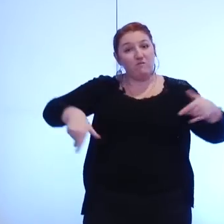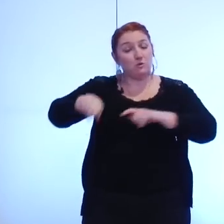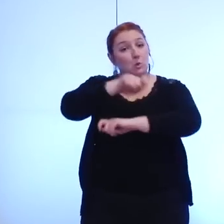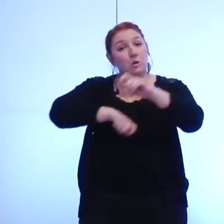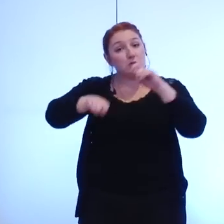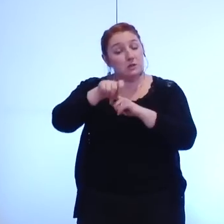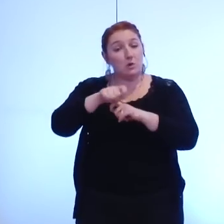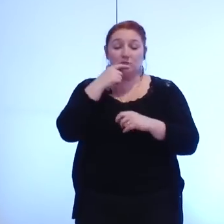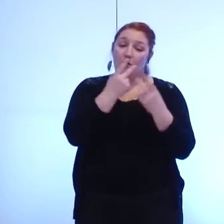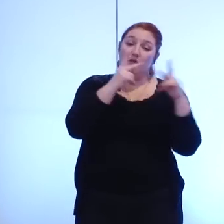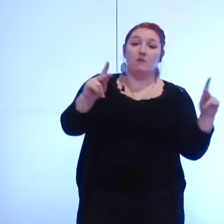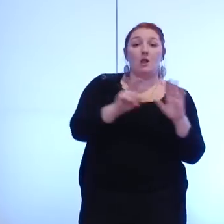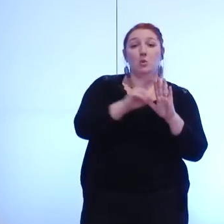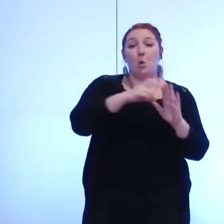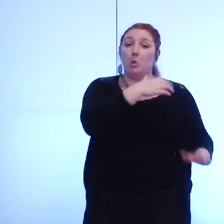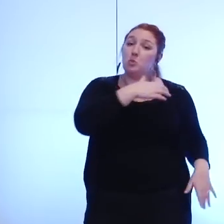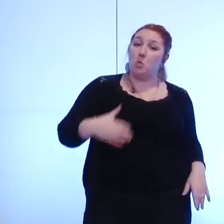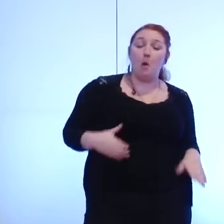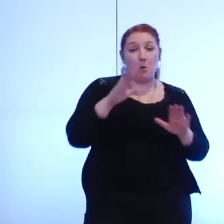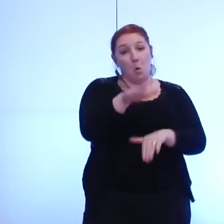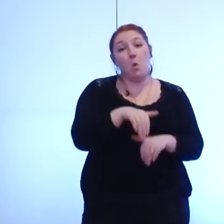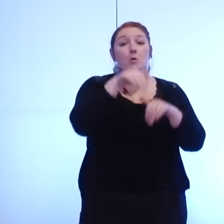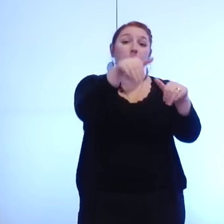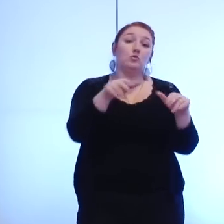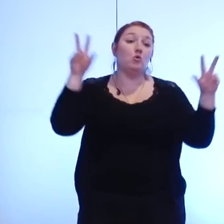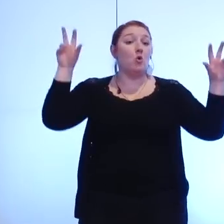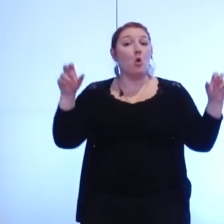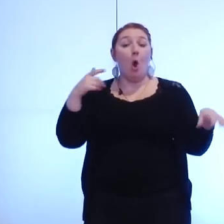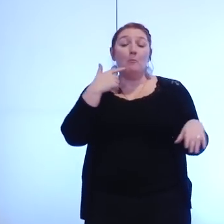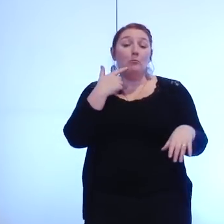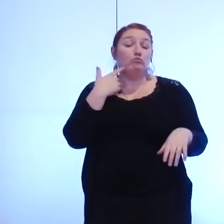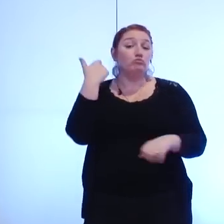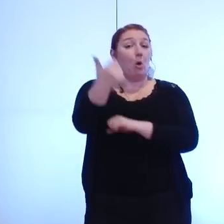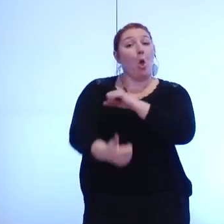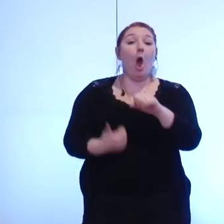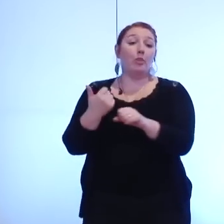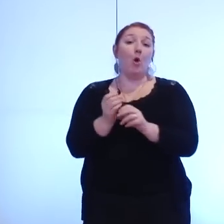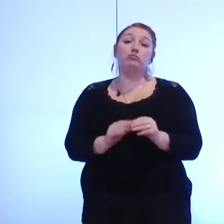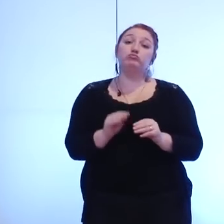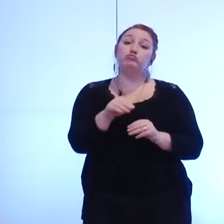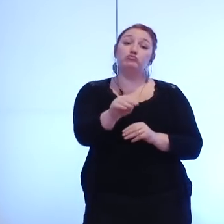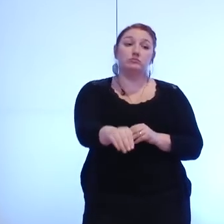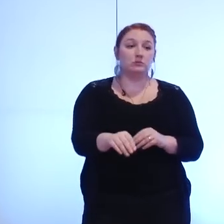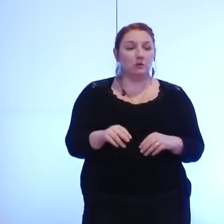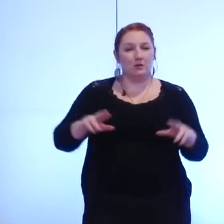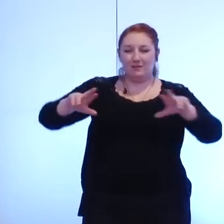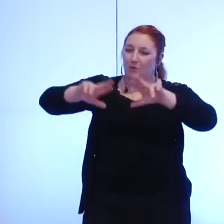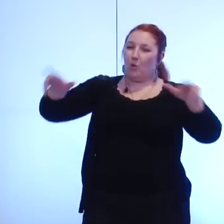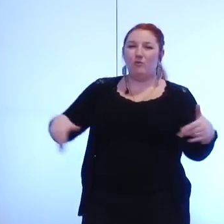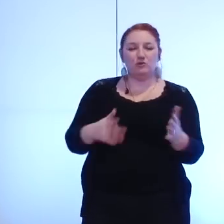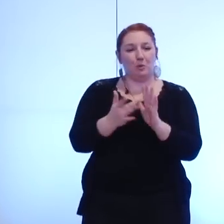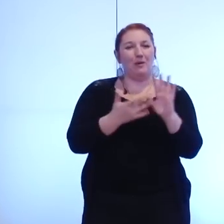dans laquelle la ville de Grenoble va continuer de faire comme si de rien n'était pendant un an pas chiste de cette convention on va lire